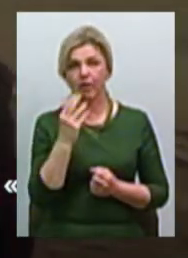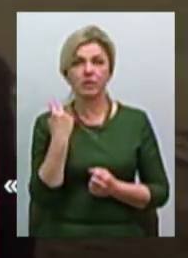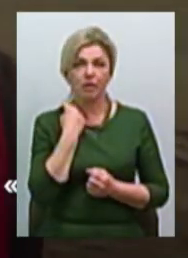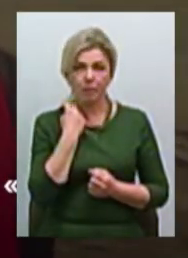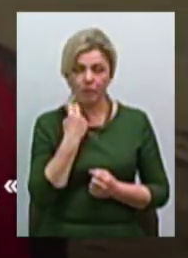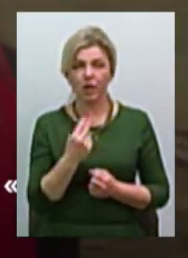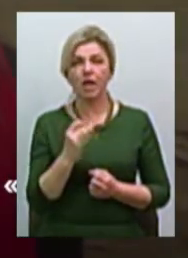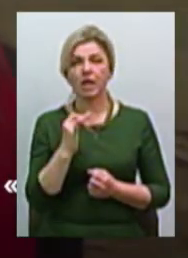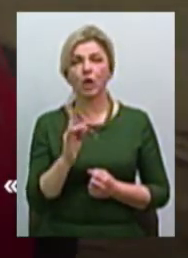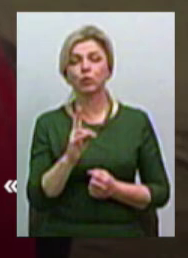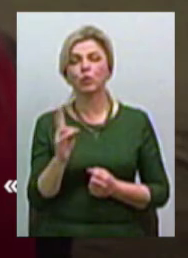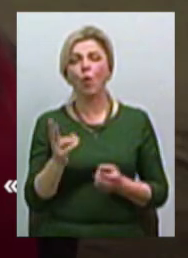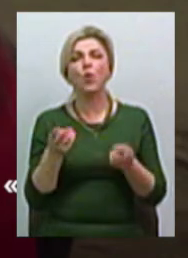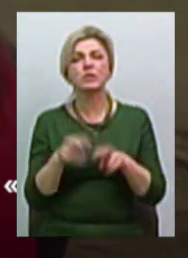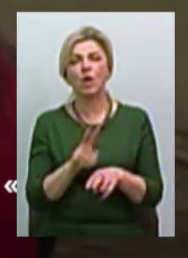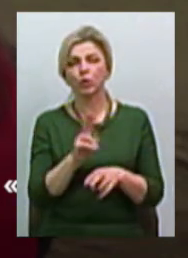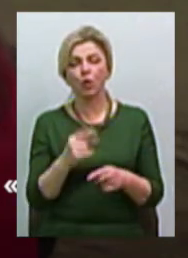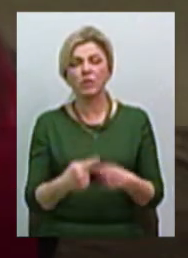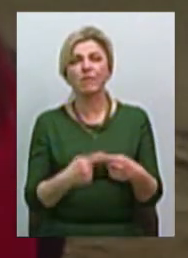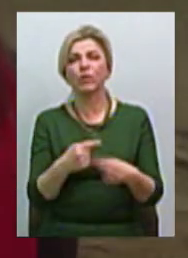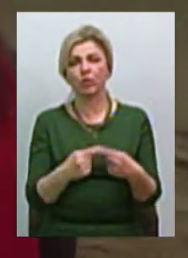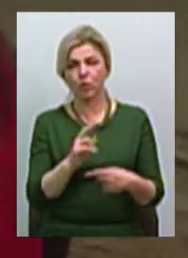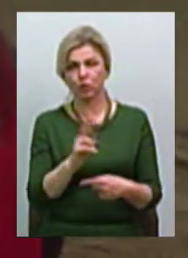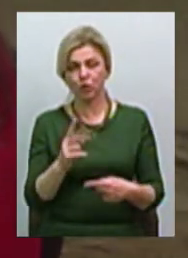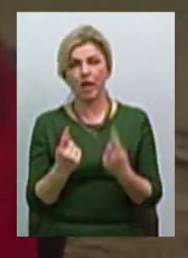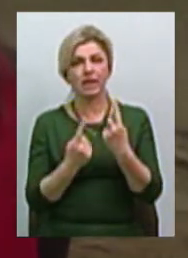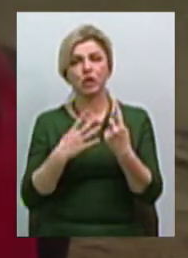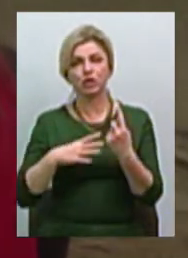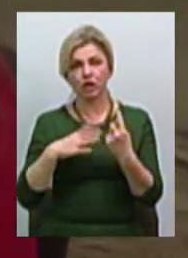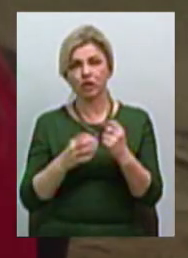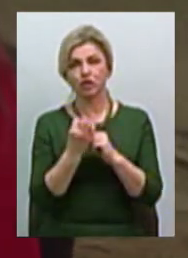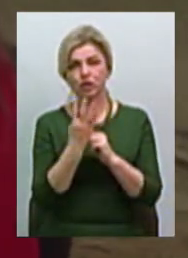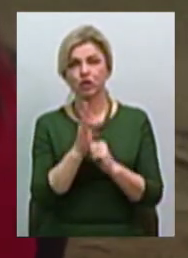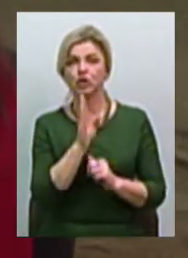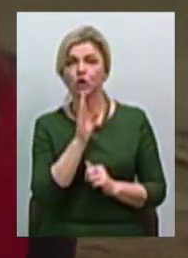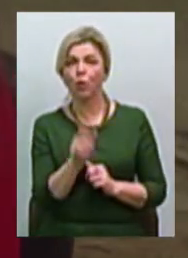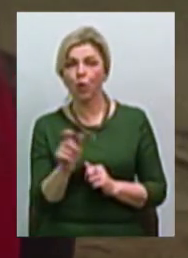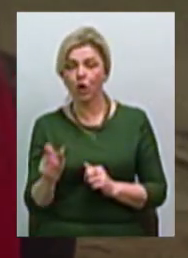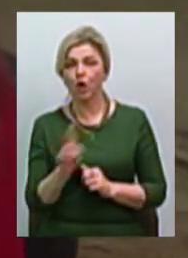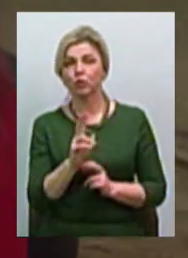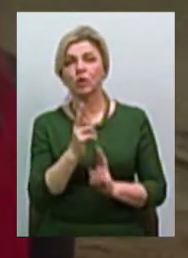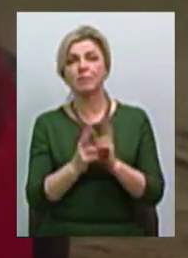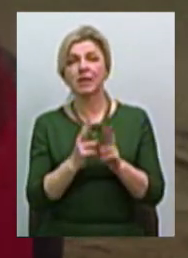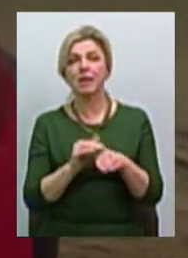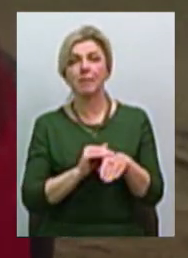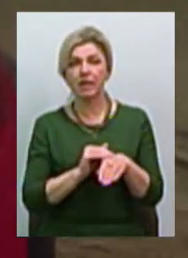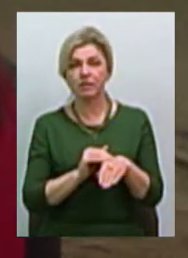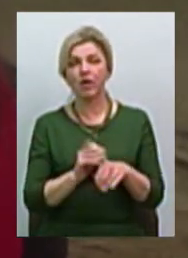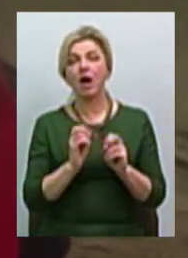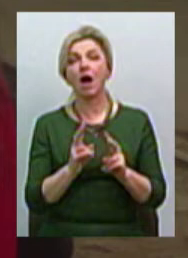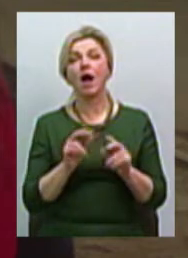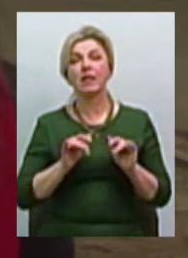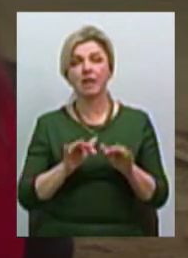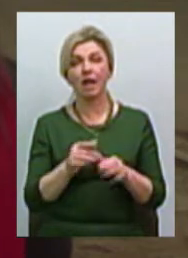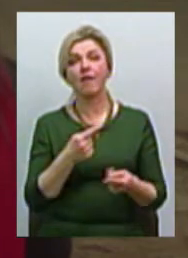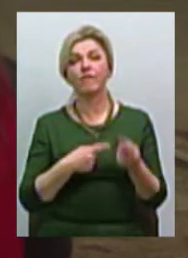спадкоємцям і все іншим. Єдине, що ми чекаємо, 14 жінок, які змінили прізвище. Як тільки справа повернеться